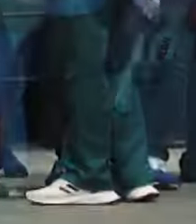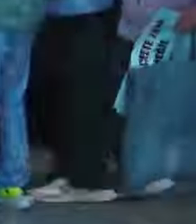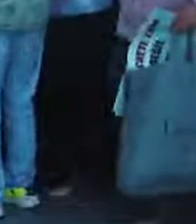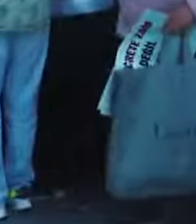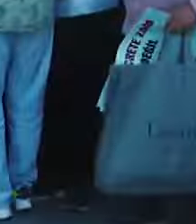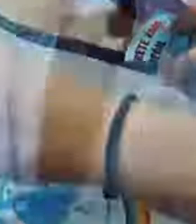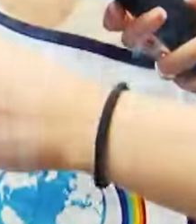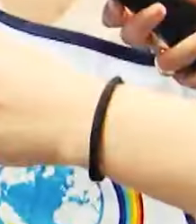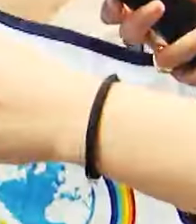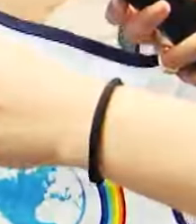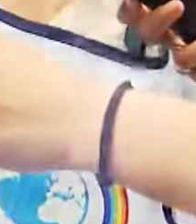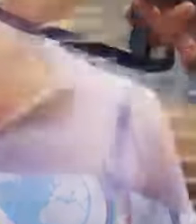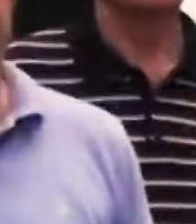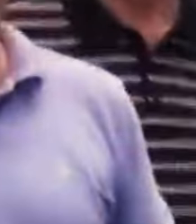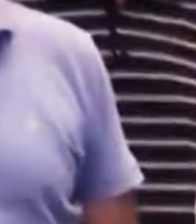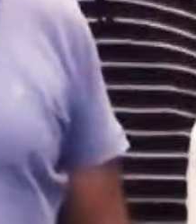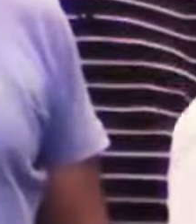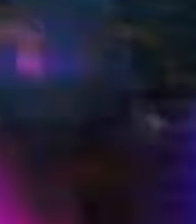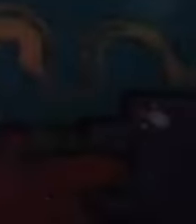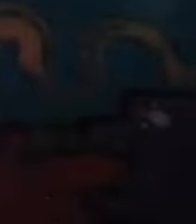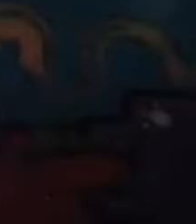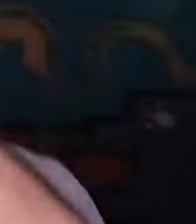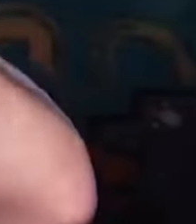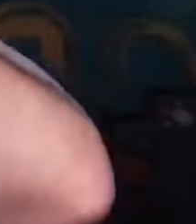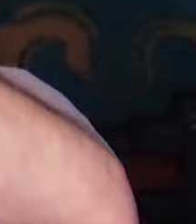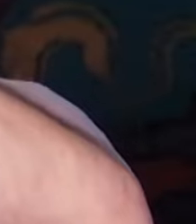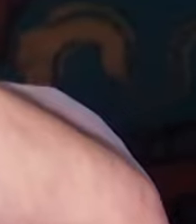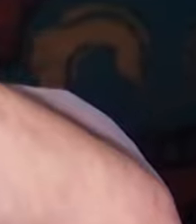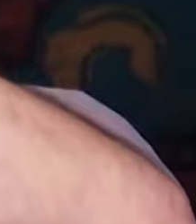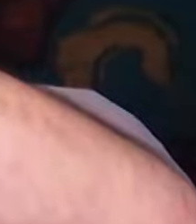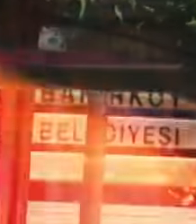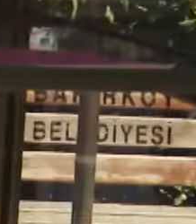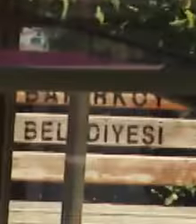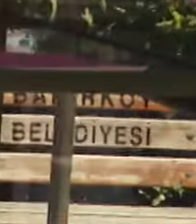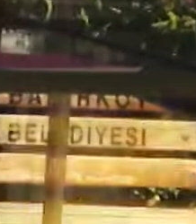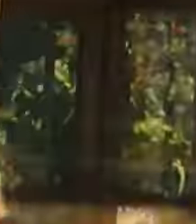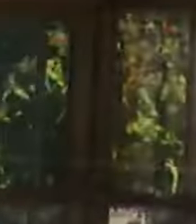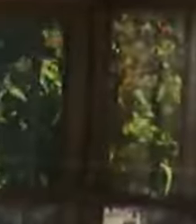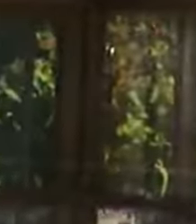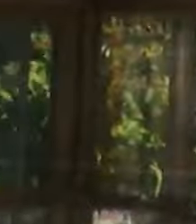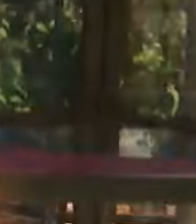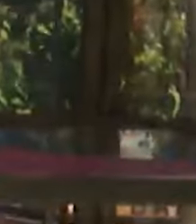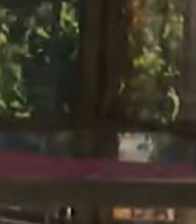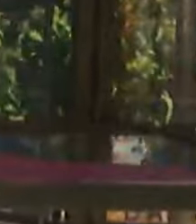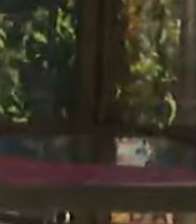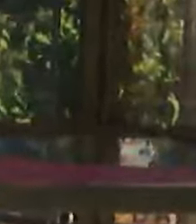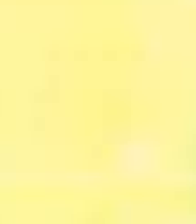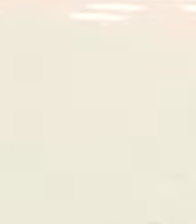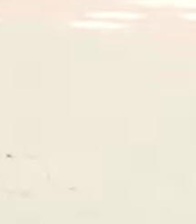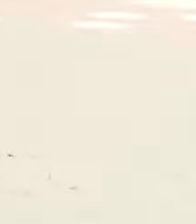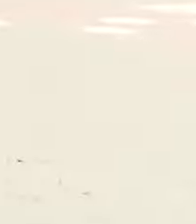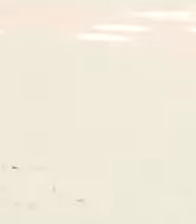göz Ekranda yine sadece gerçek sorunlar olacak Nav Haber benim için Nav Haber bizim için özgürlüktür